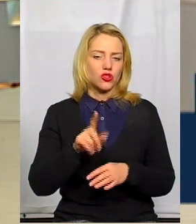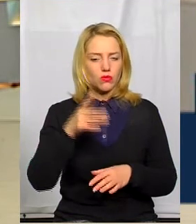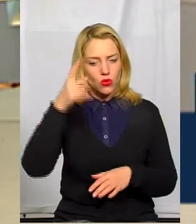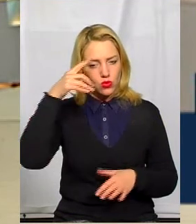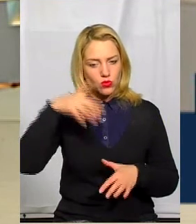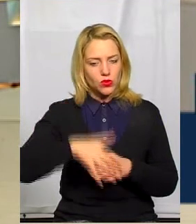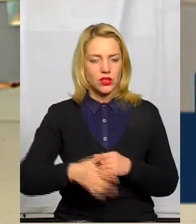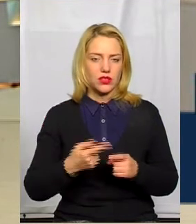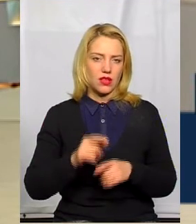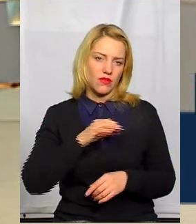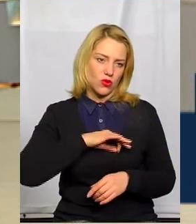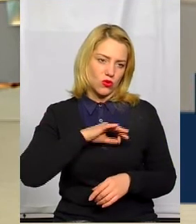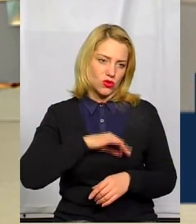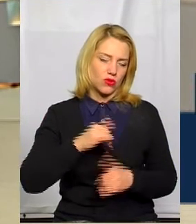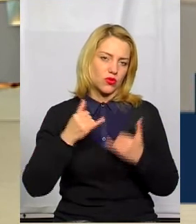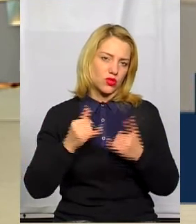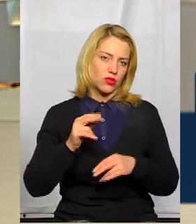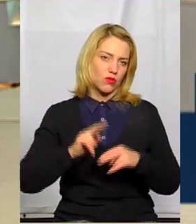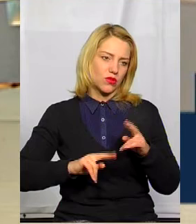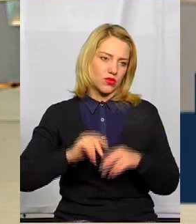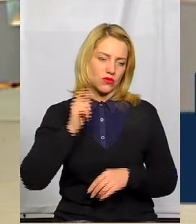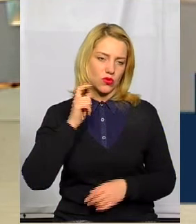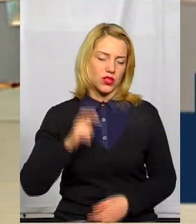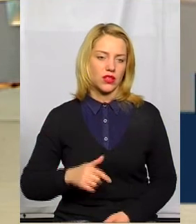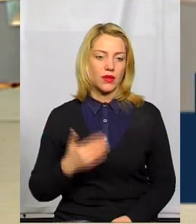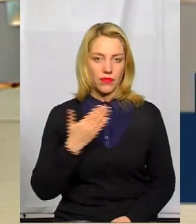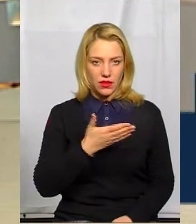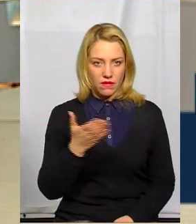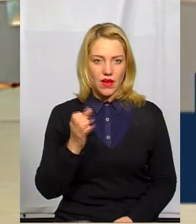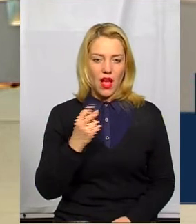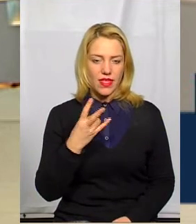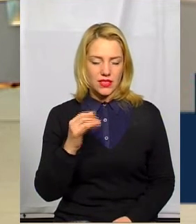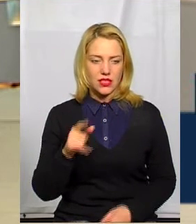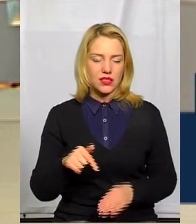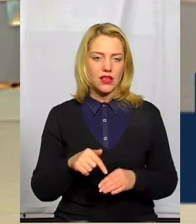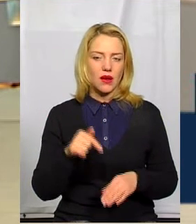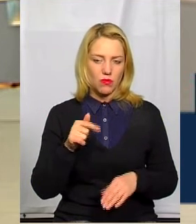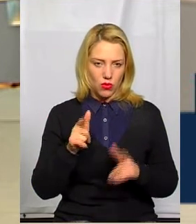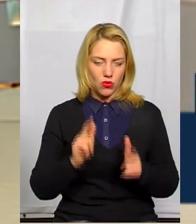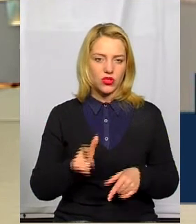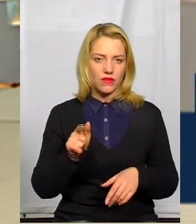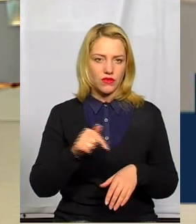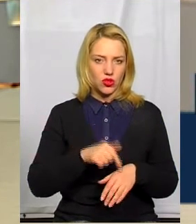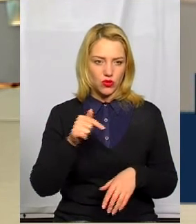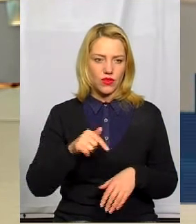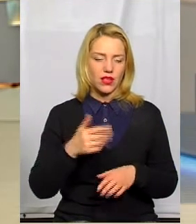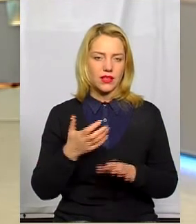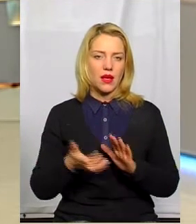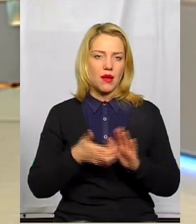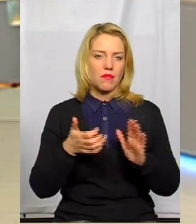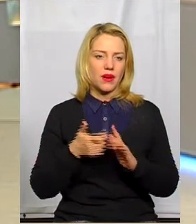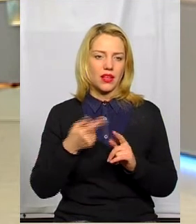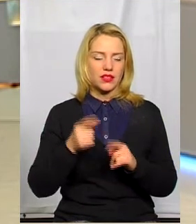використовувала в сучасному будівництві України. Ви, Анастасія, погоджуєтеся, відчуваєте брак от тих знань?